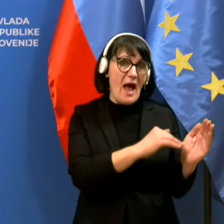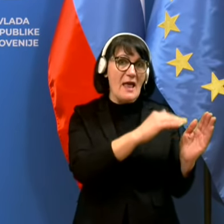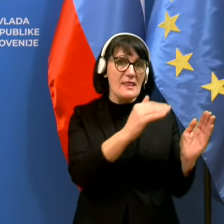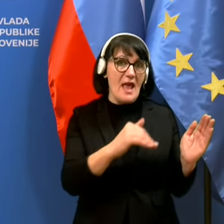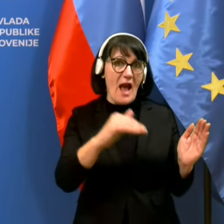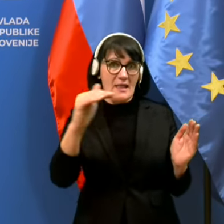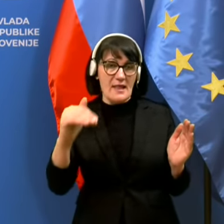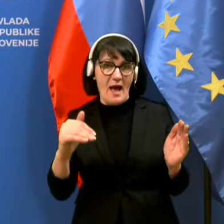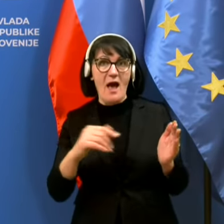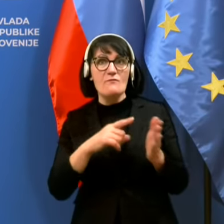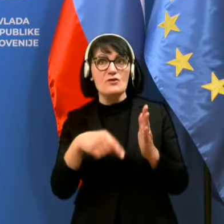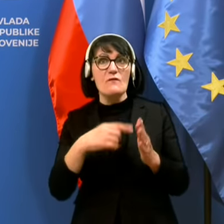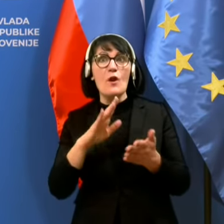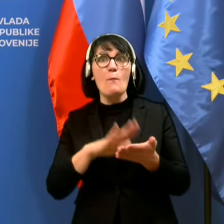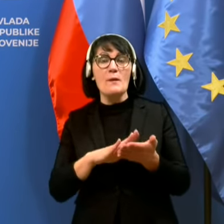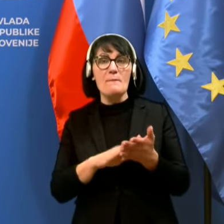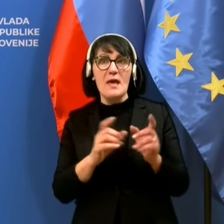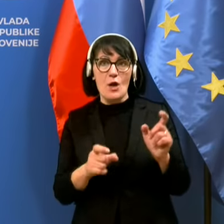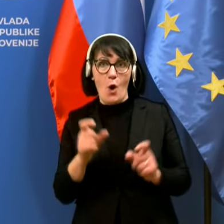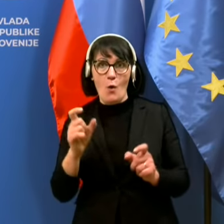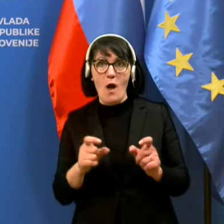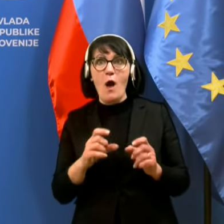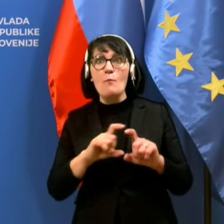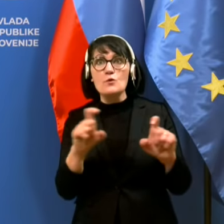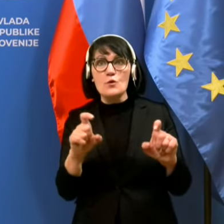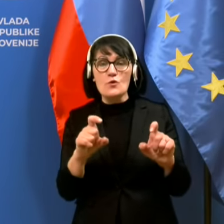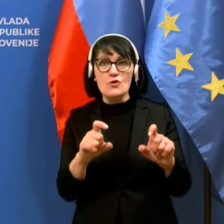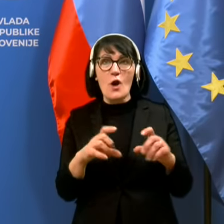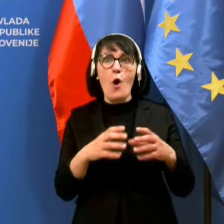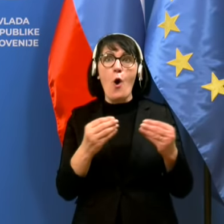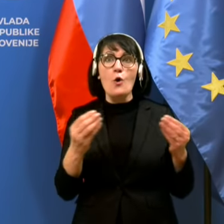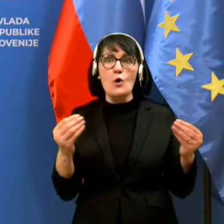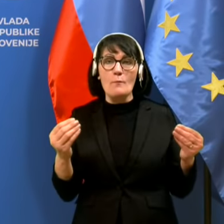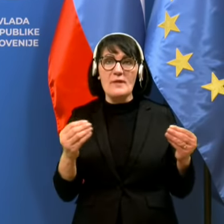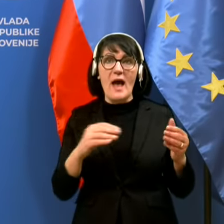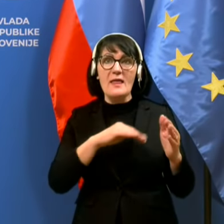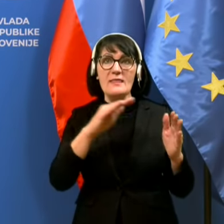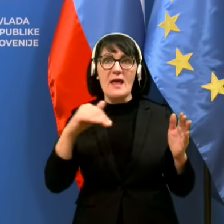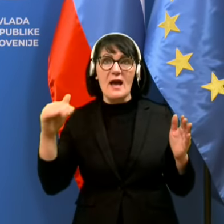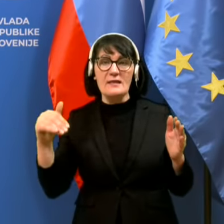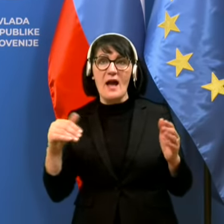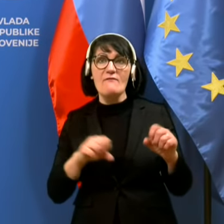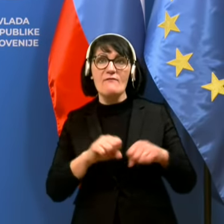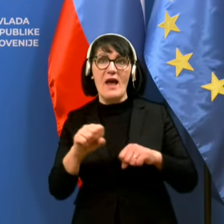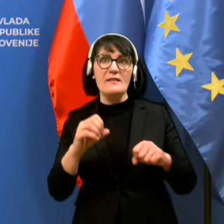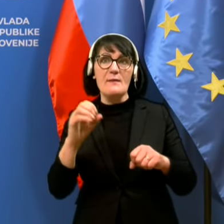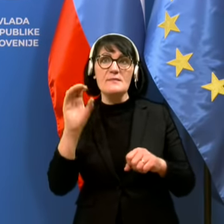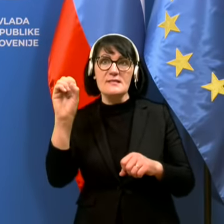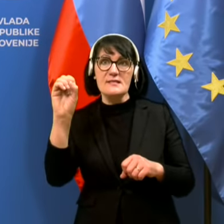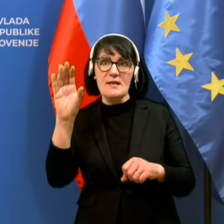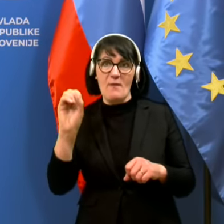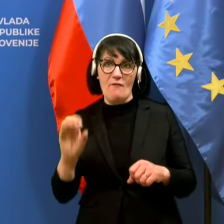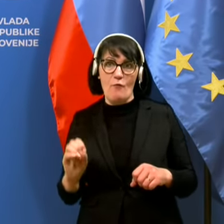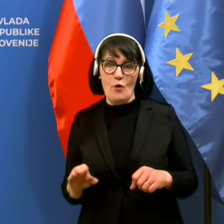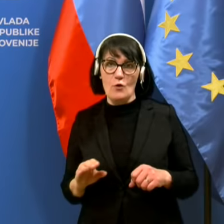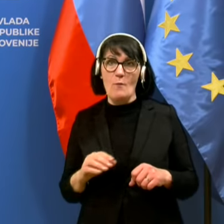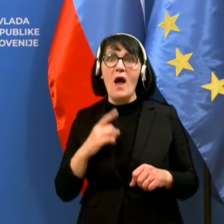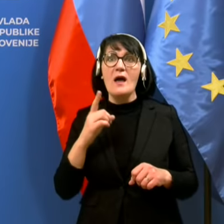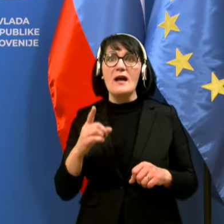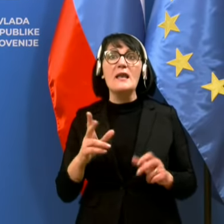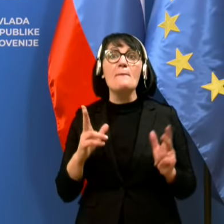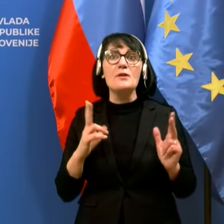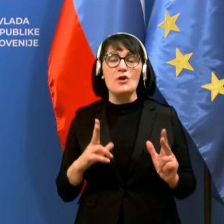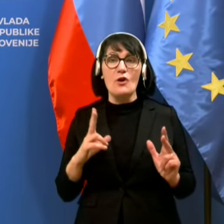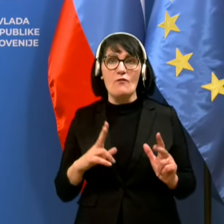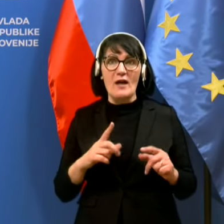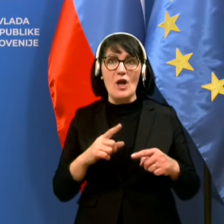primiru povzroča ogromna njihanja v, dajmo reči, v vladnem semaforju tako, kot je zastavljen, kar je pričakovano. Epidemiološko